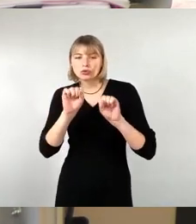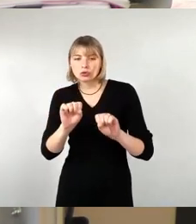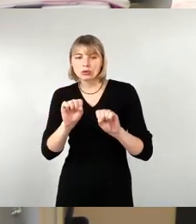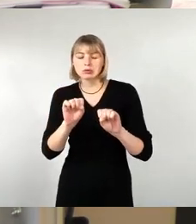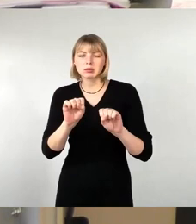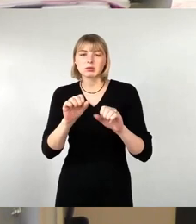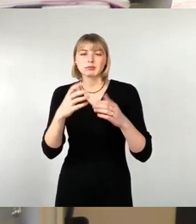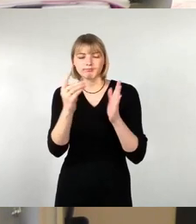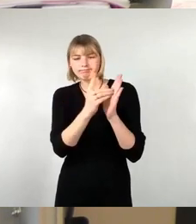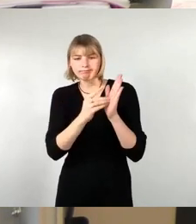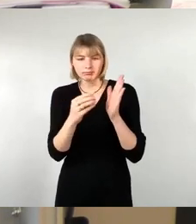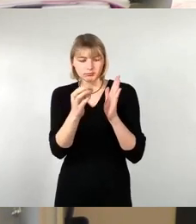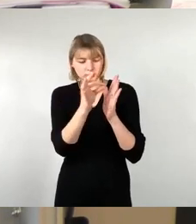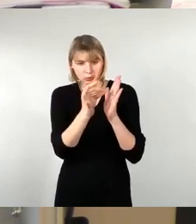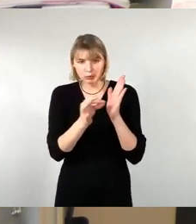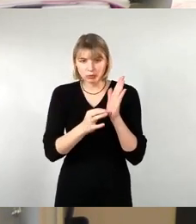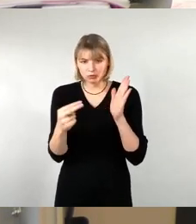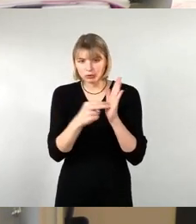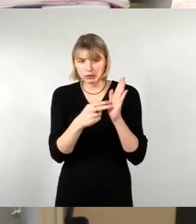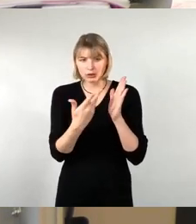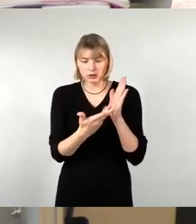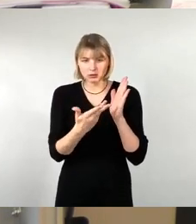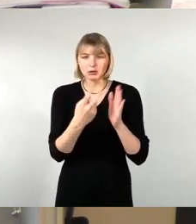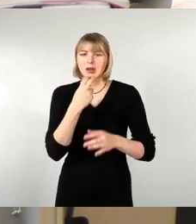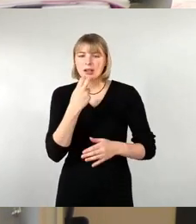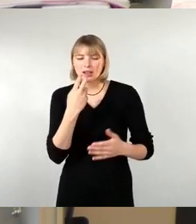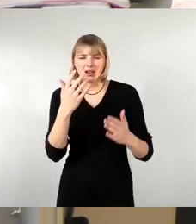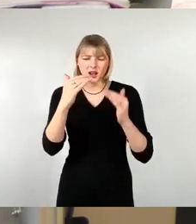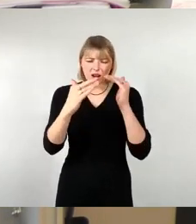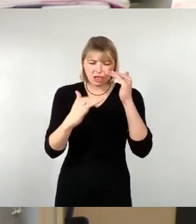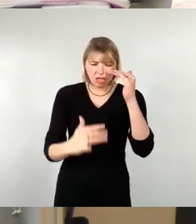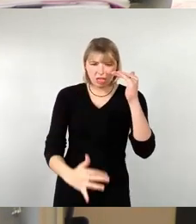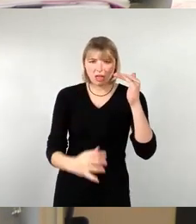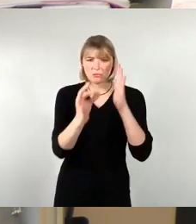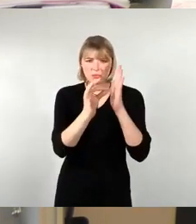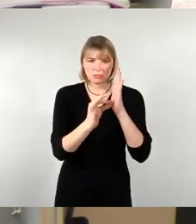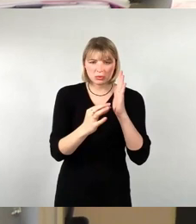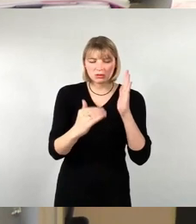ganzen Punkte, integriertes Energie- und Klimaschutzkonzept, Heilplan, Energie im Flächennutzungsplan,